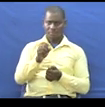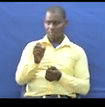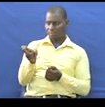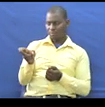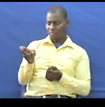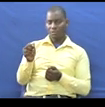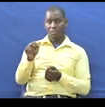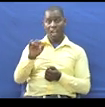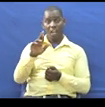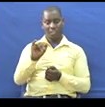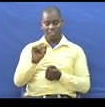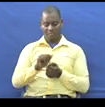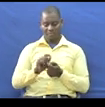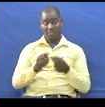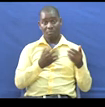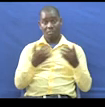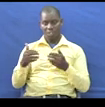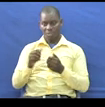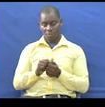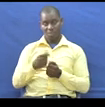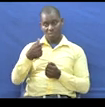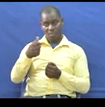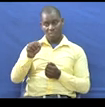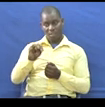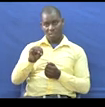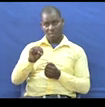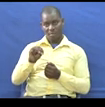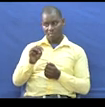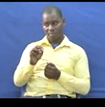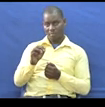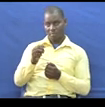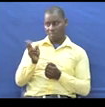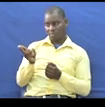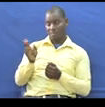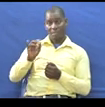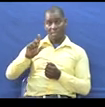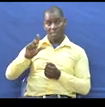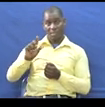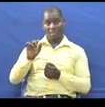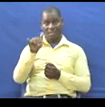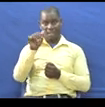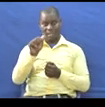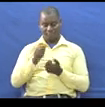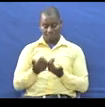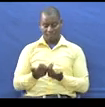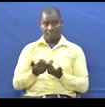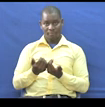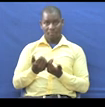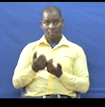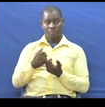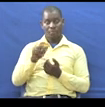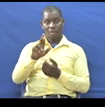Liwaya Laba Ni Hotuba Au Mkataba Na Kadharika Kwayo Lazima